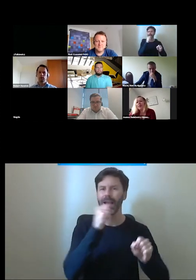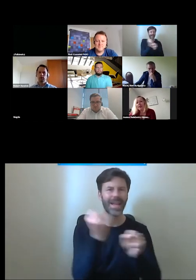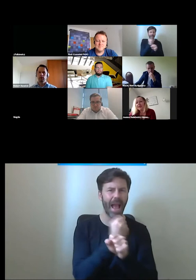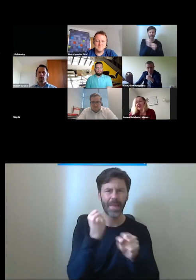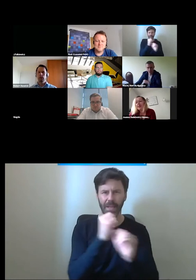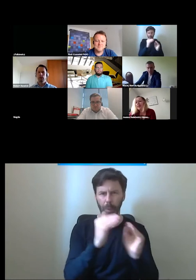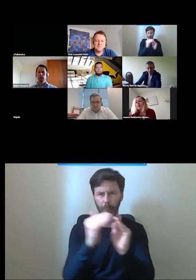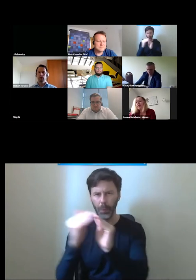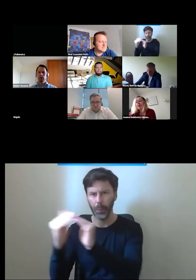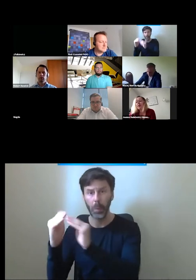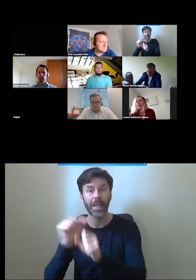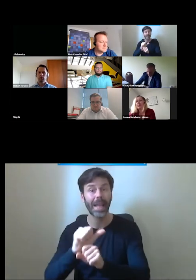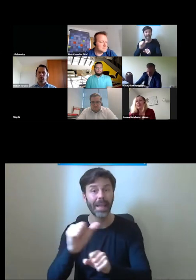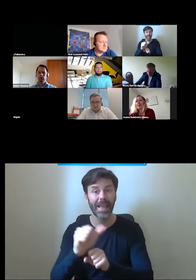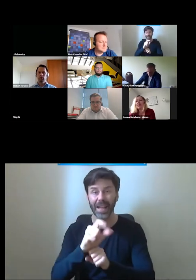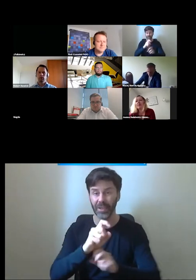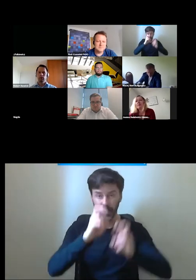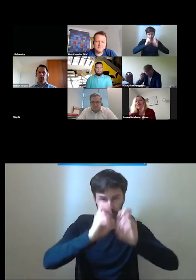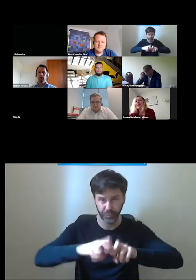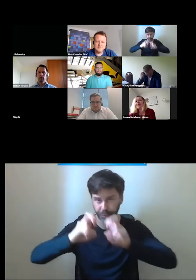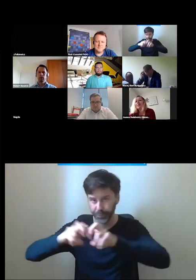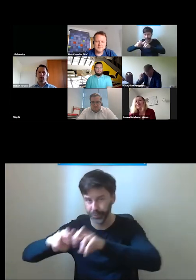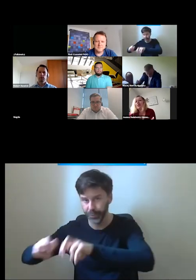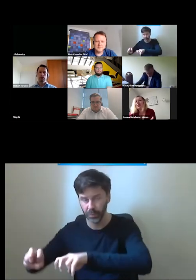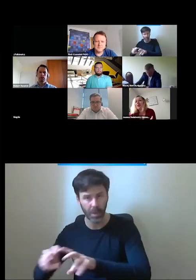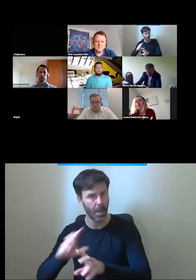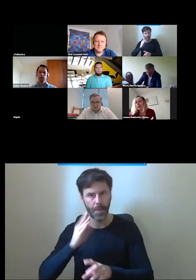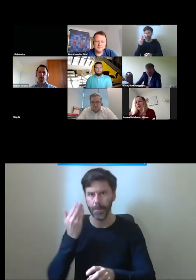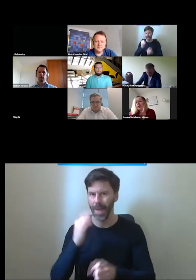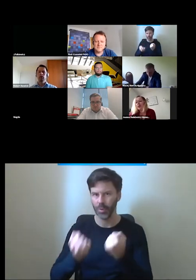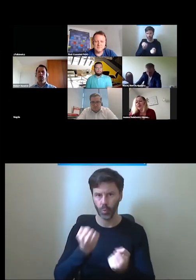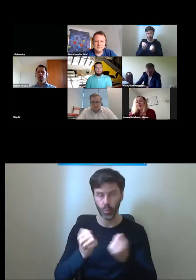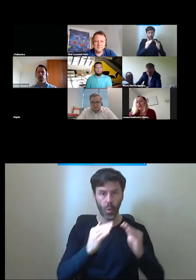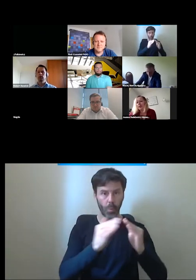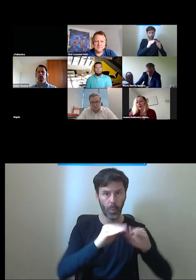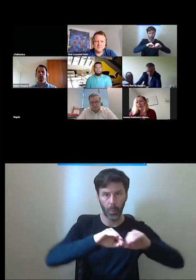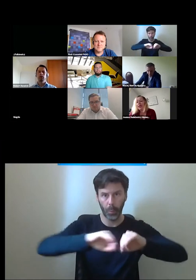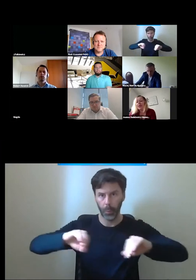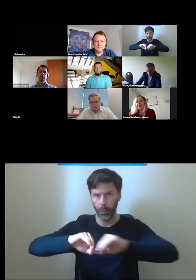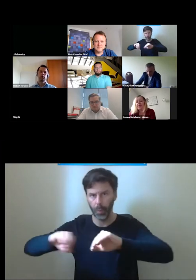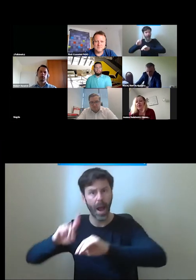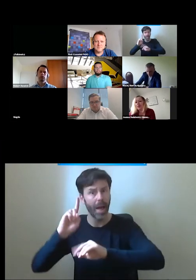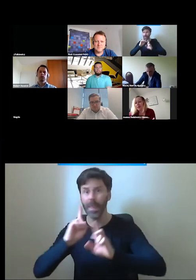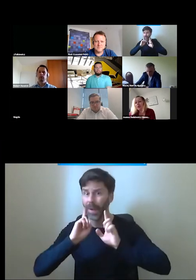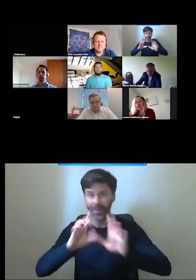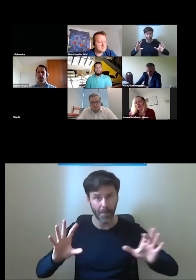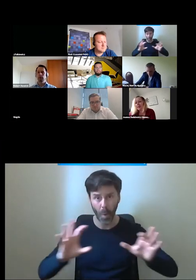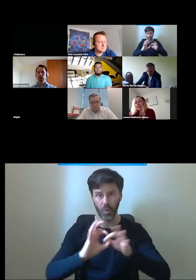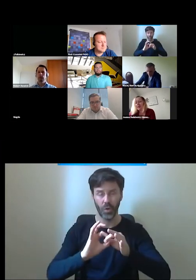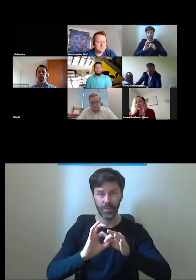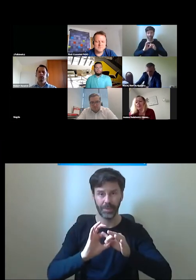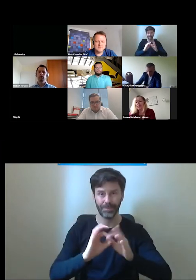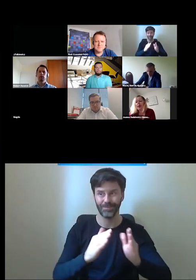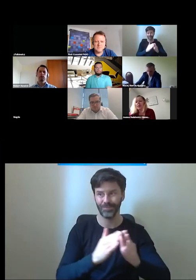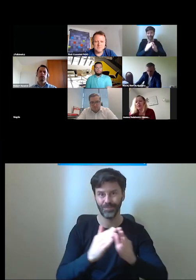bardzo trudna inwestycja ponieważ były to 11 oddzielnych budynków połączonych w jedną czyli wiadomo że wiąże się to